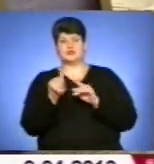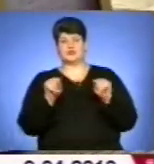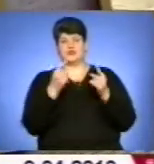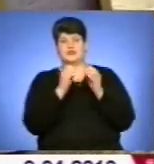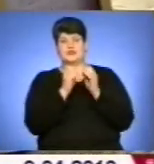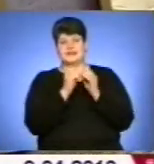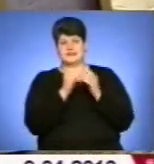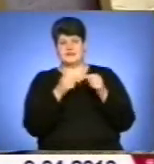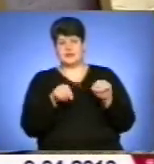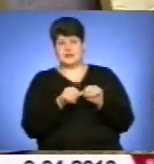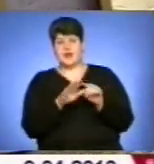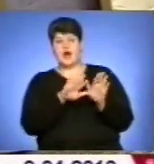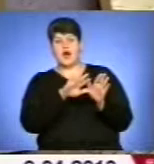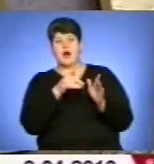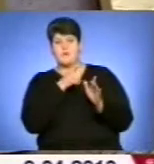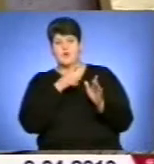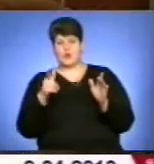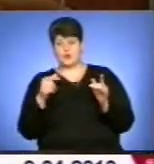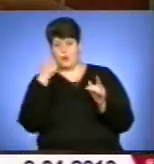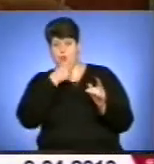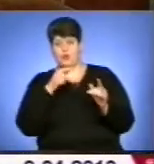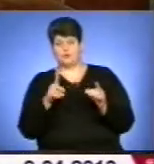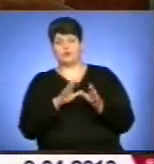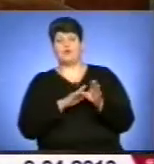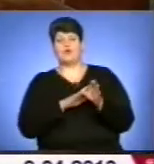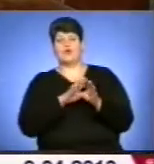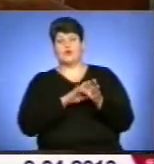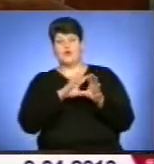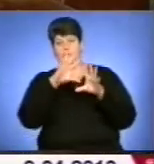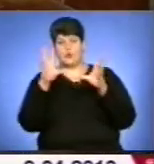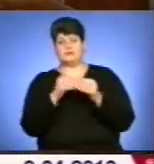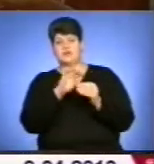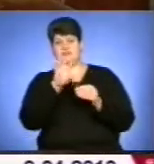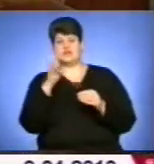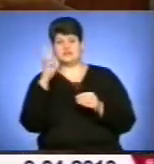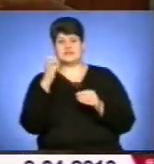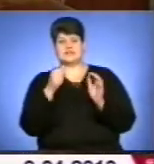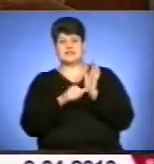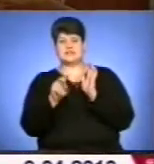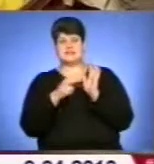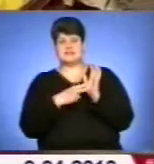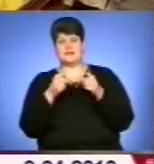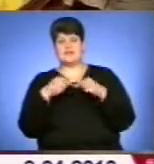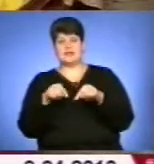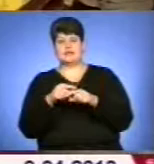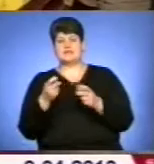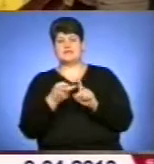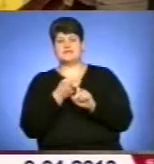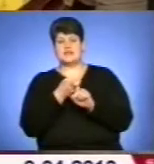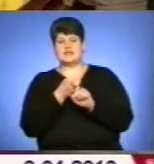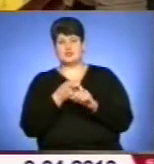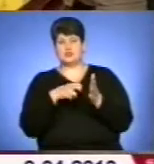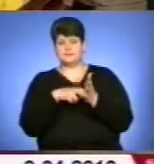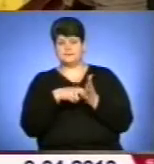відділень, а протягом року послугами охоплять усі 467 відділень зв'язку. Відповідний меморандум про